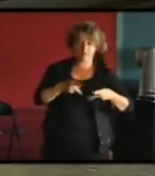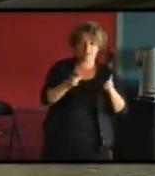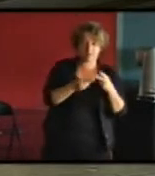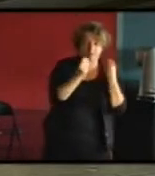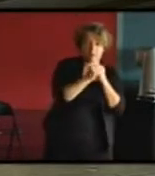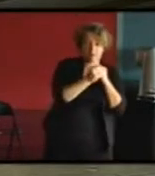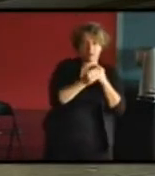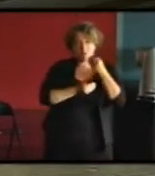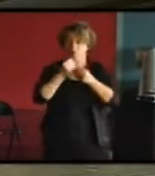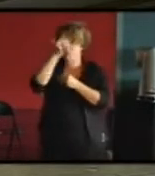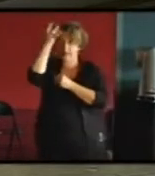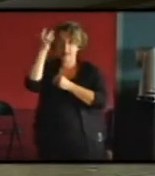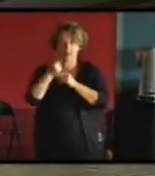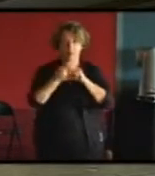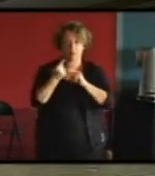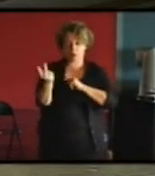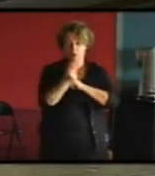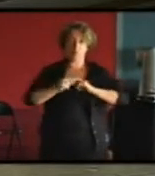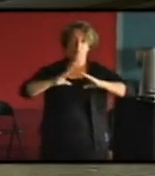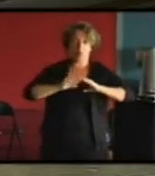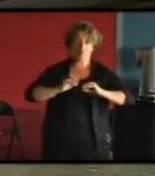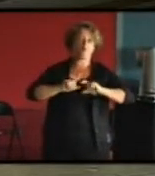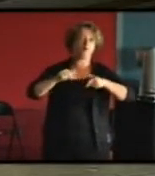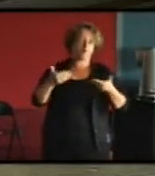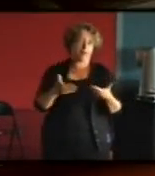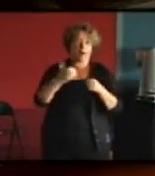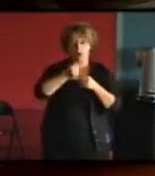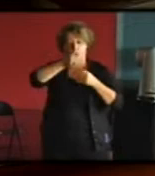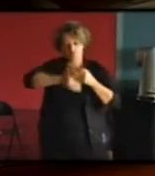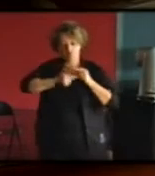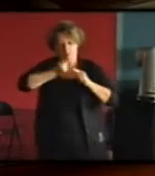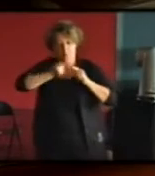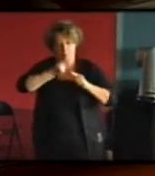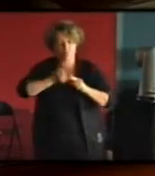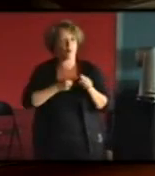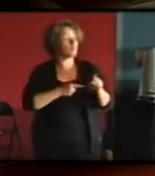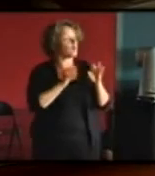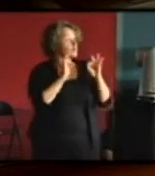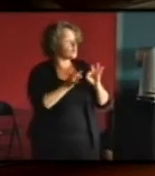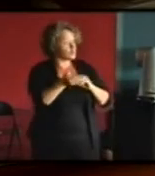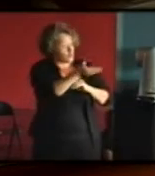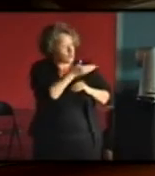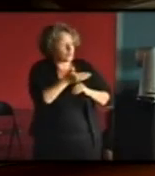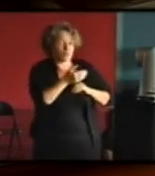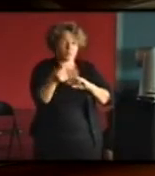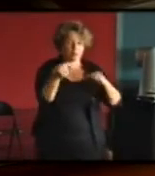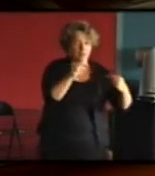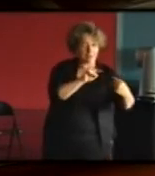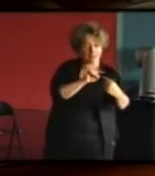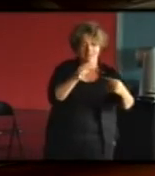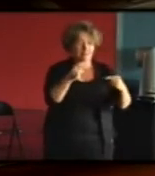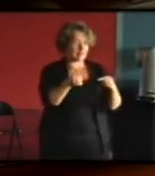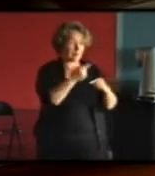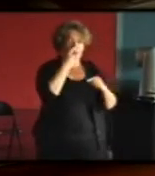et donc il y a là un enjeu très important aujourd'hui on est en plein dans le débat qui est celui de la Biennale et d